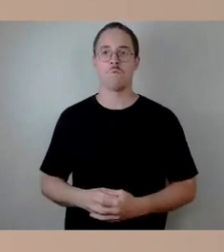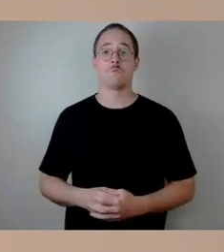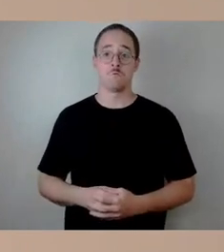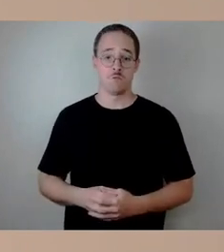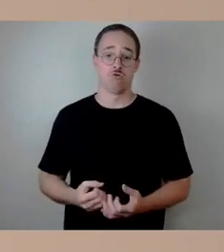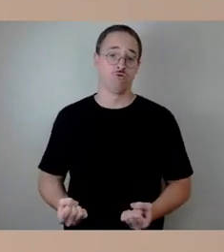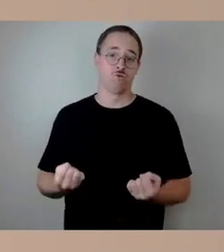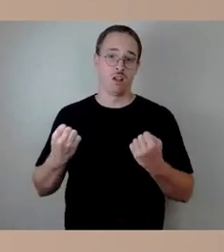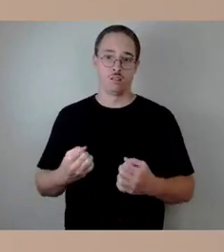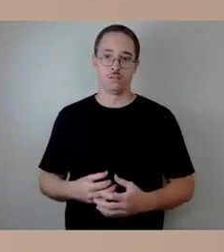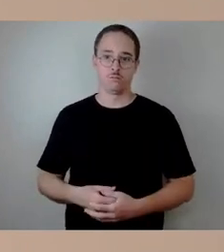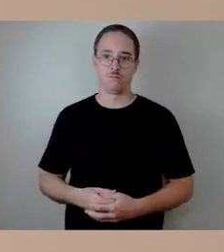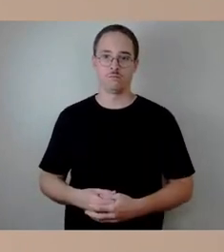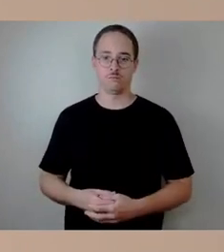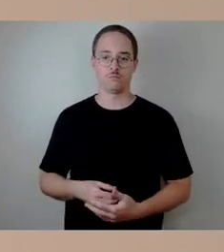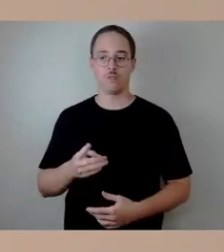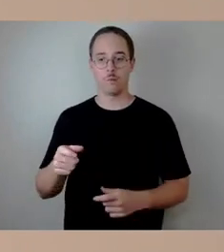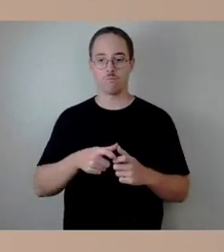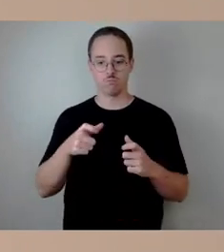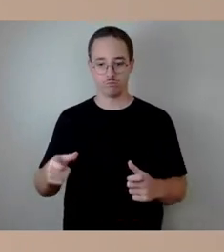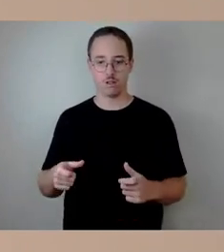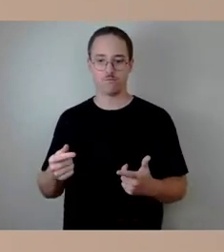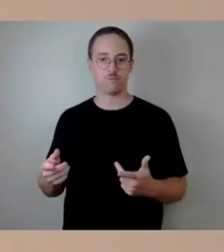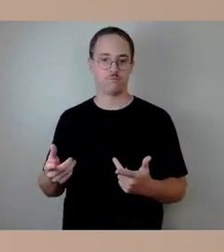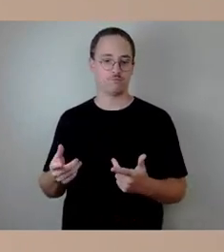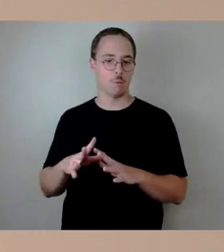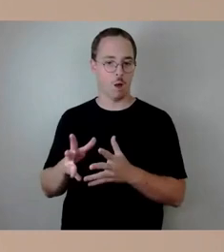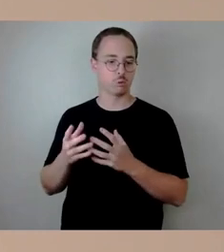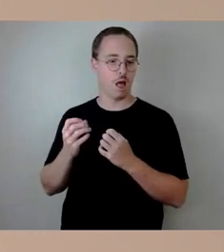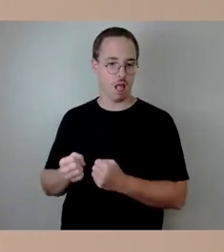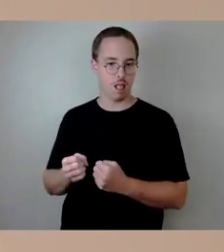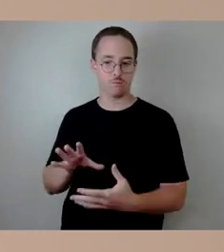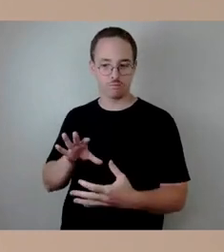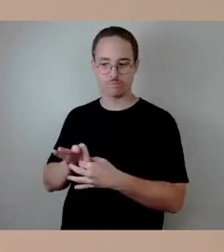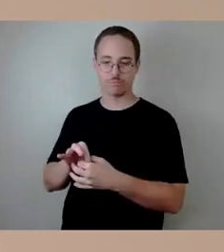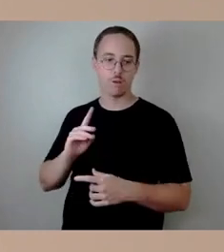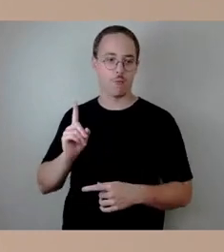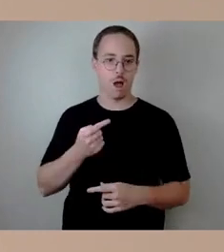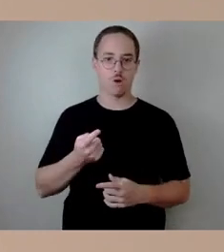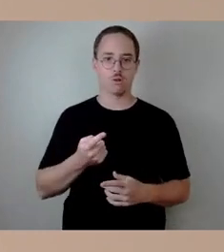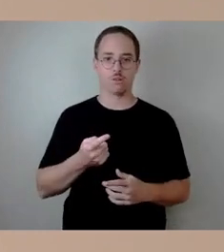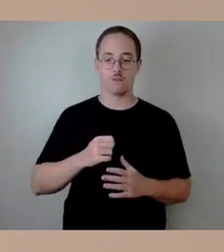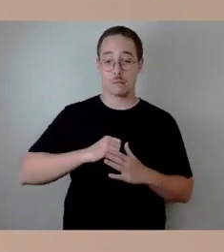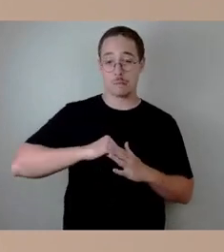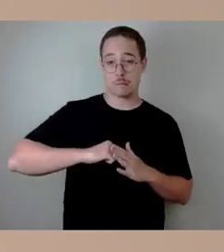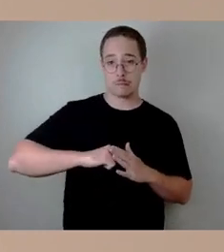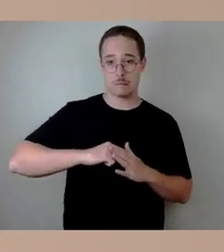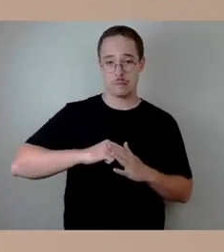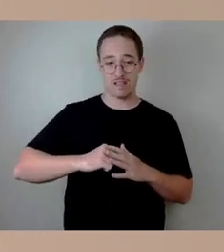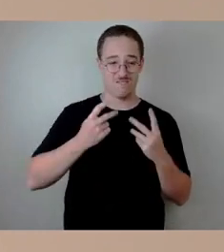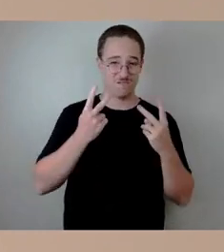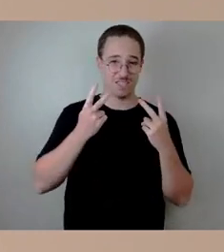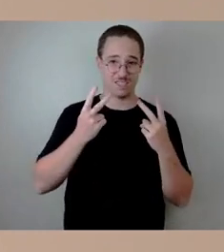als auch, sagen wir mal, von der Dringlichkeit und beschleunigten Umsetzung oberste Priorität. Das